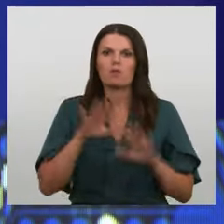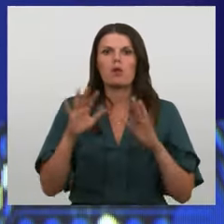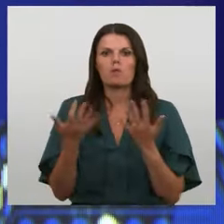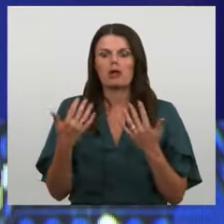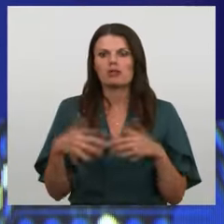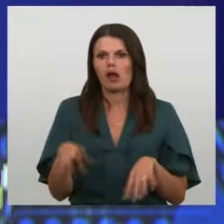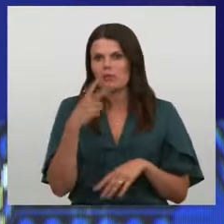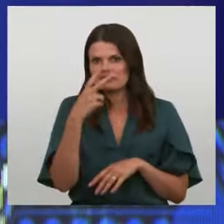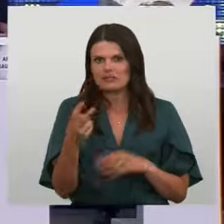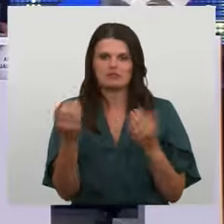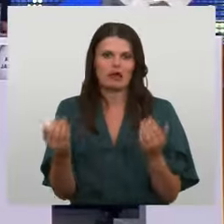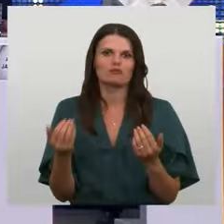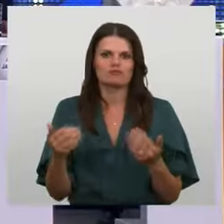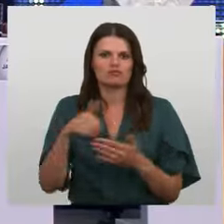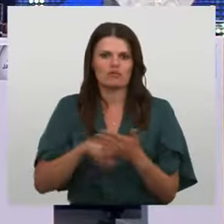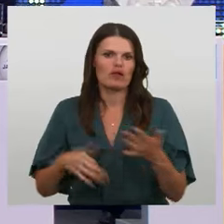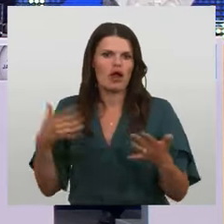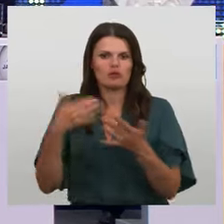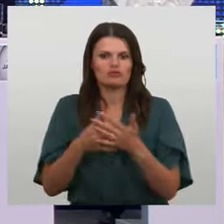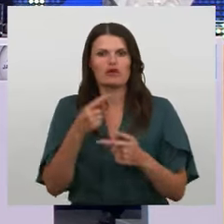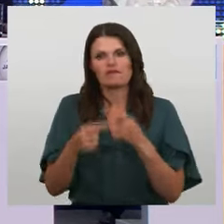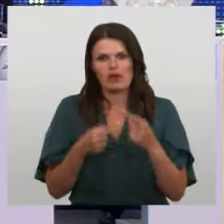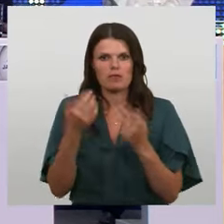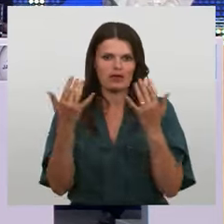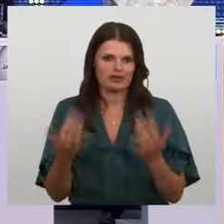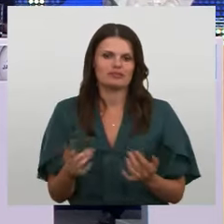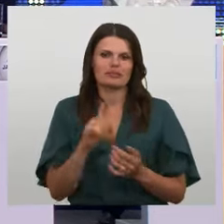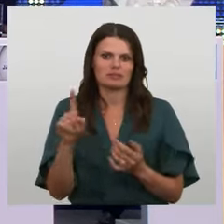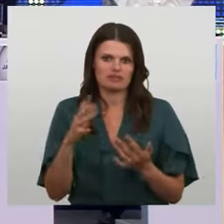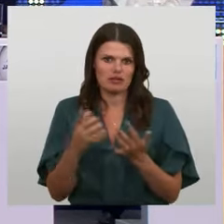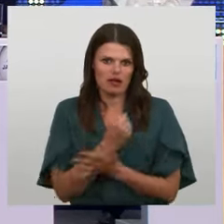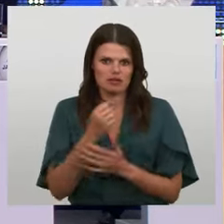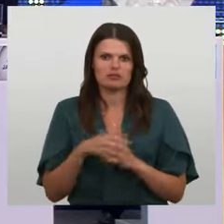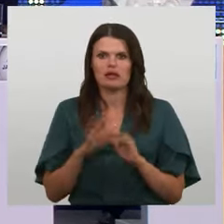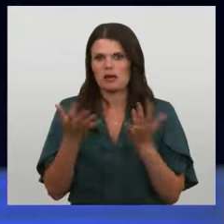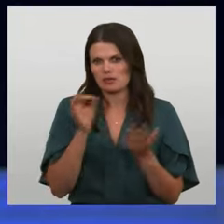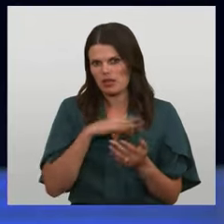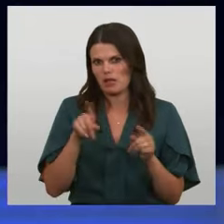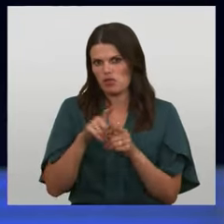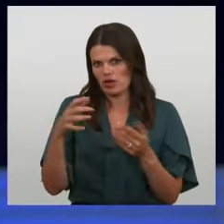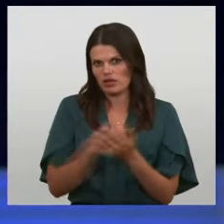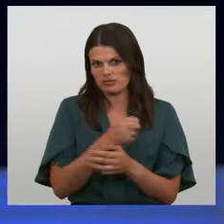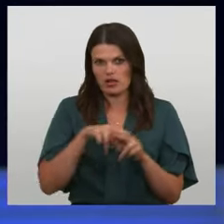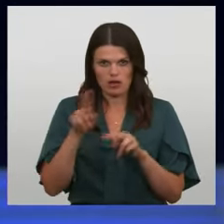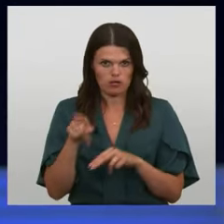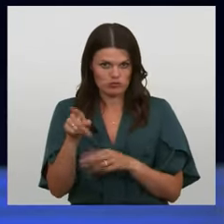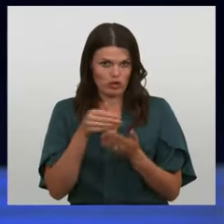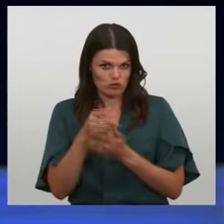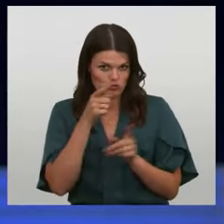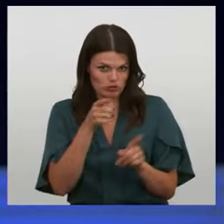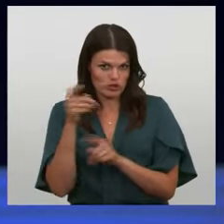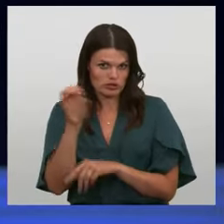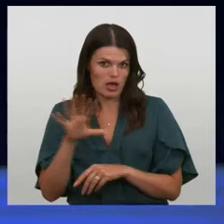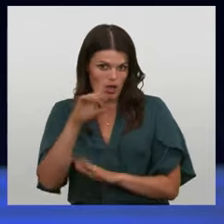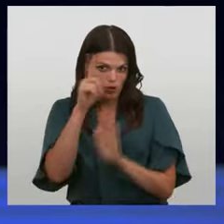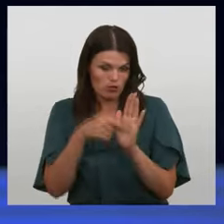redzam no esošās vēsturis, tad vienmēr risinājums ir atrasts. Bet labum arī ļausim viņiem turpināt šāntežētē. Jā, bet